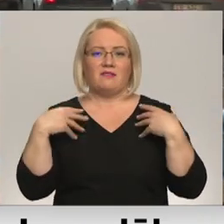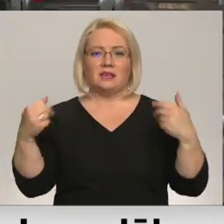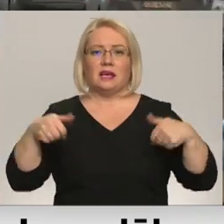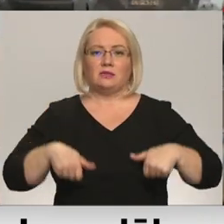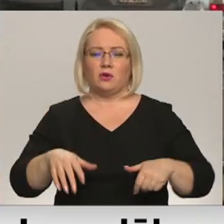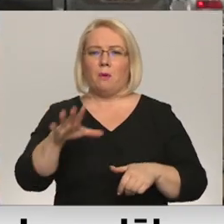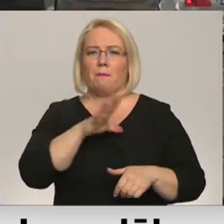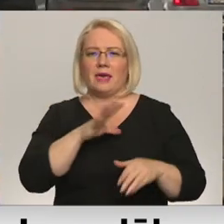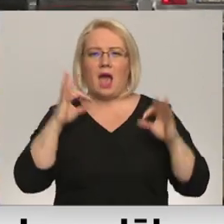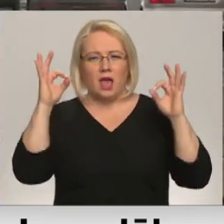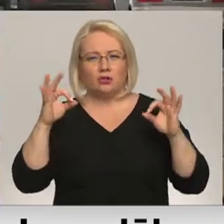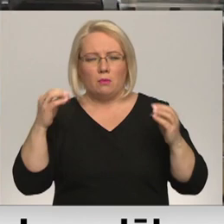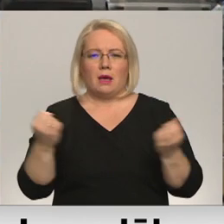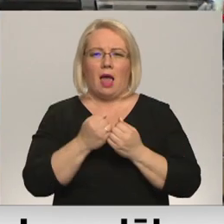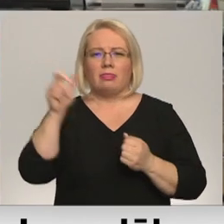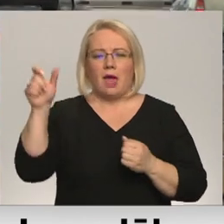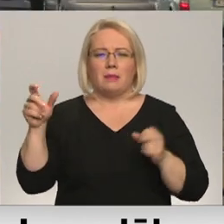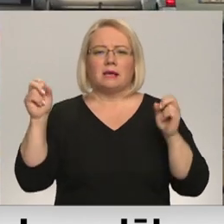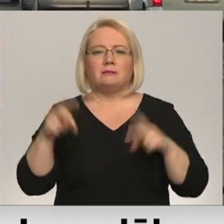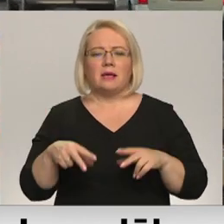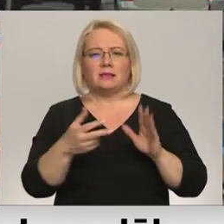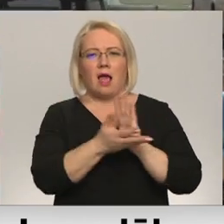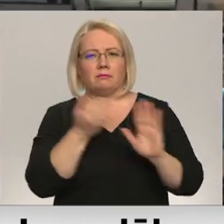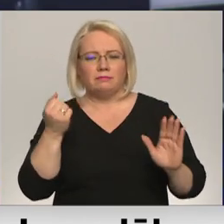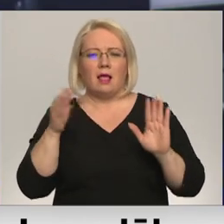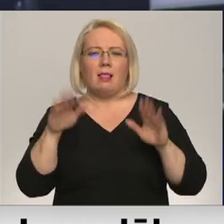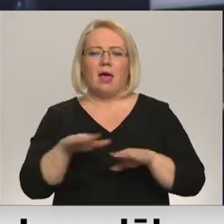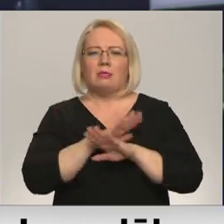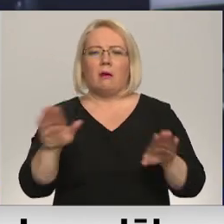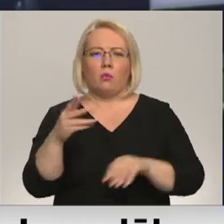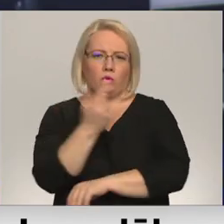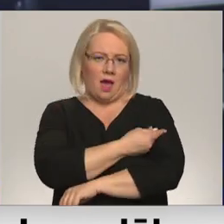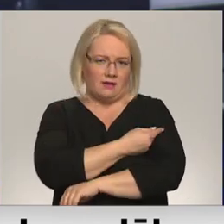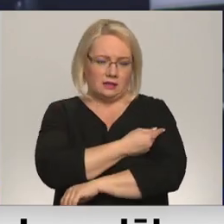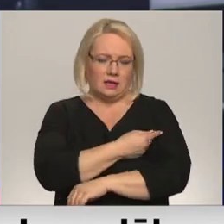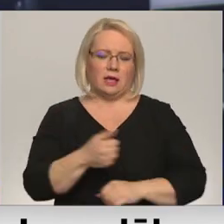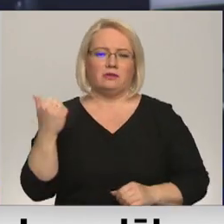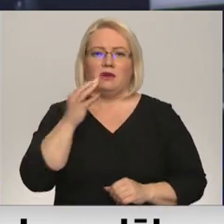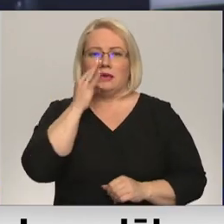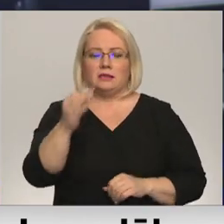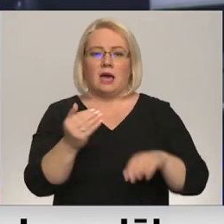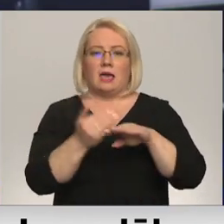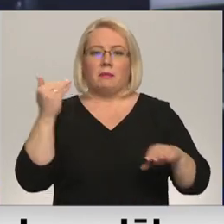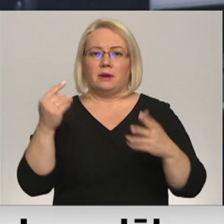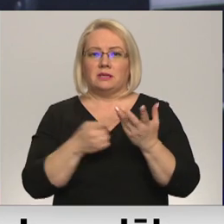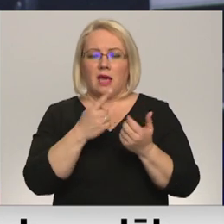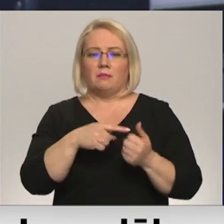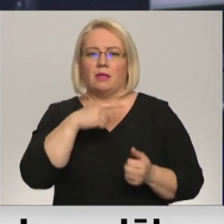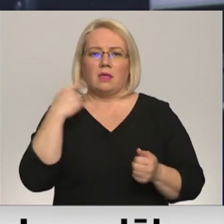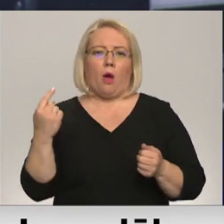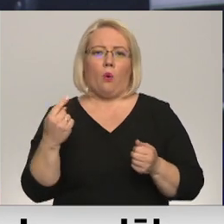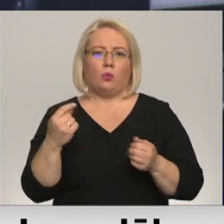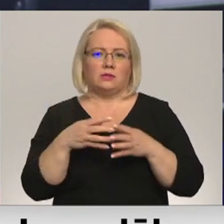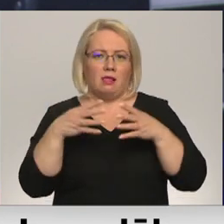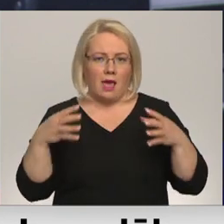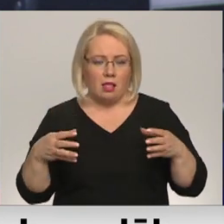jo bija aizdoms, ka darbinieki tās izņēmuši jo nevēlas vakcinēties. Iepriekši šis skaidrs bija krietni lielāks,